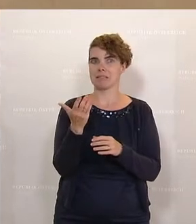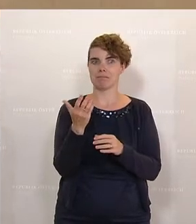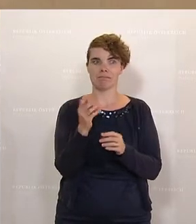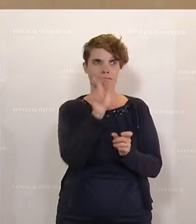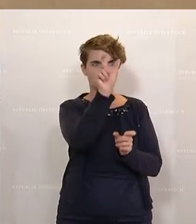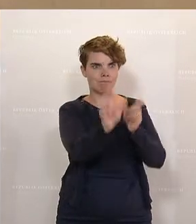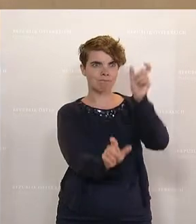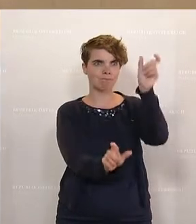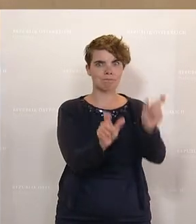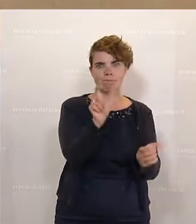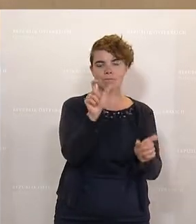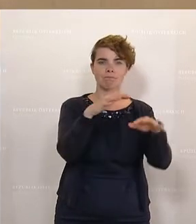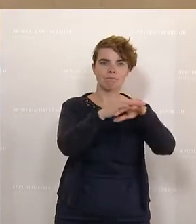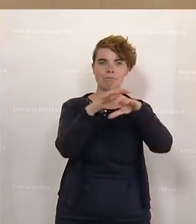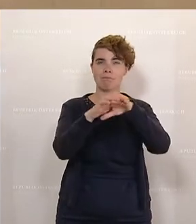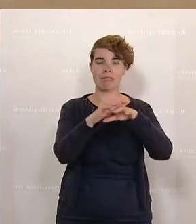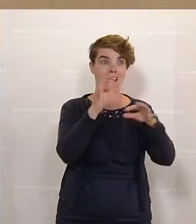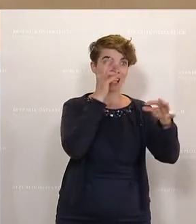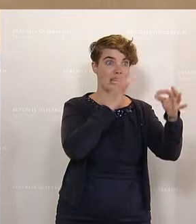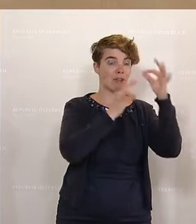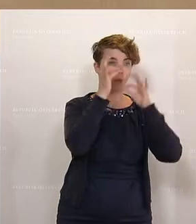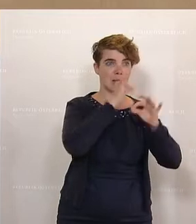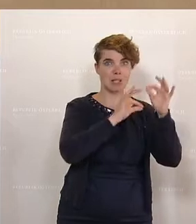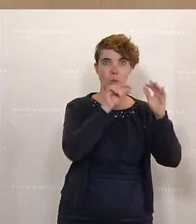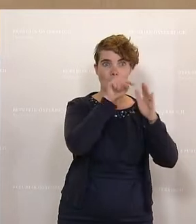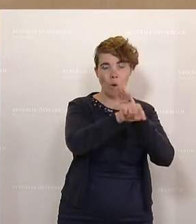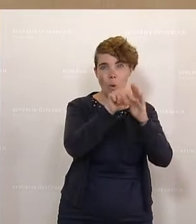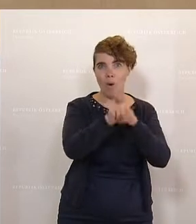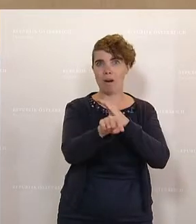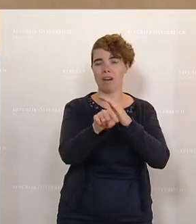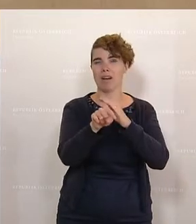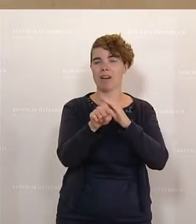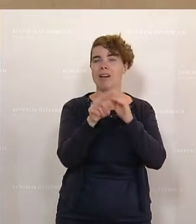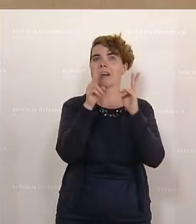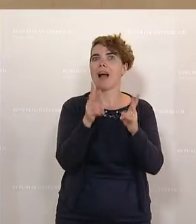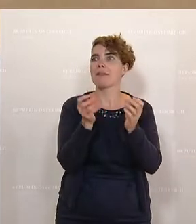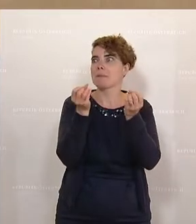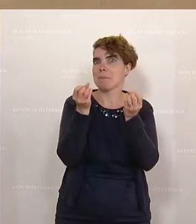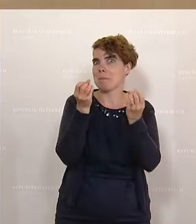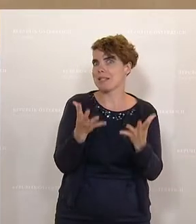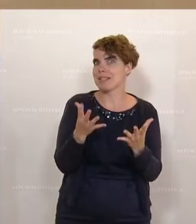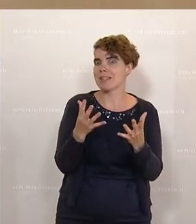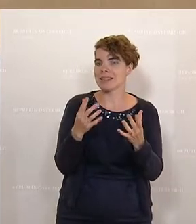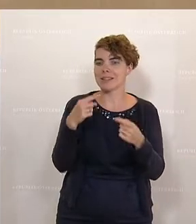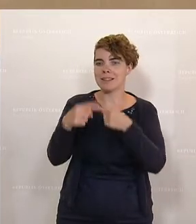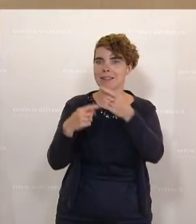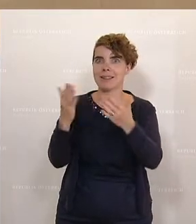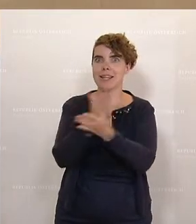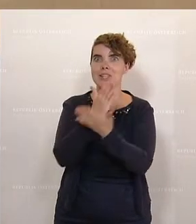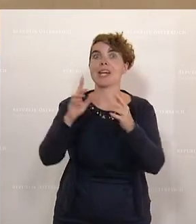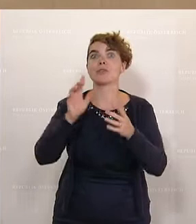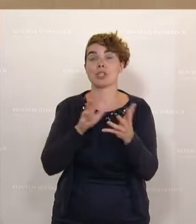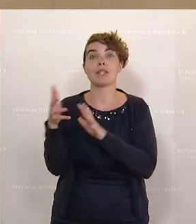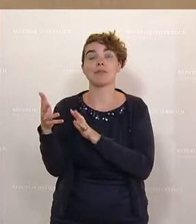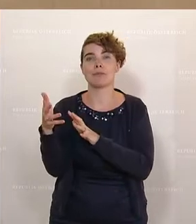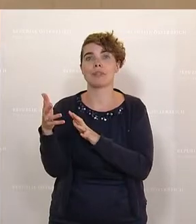zu falschen, gefährlichen und unbefriedigenden Entscheidungen führen können. Es ist daher eines der wesentlichen